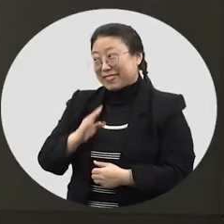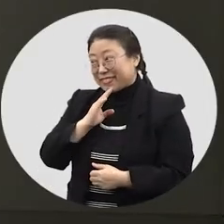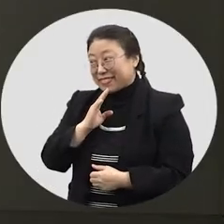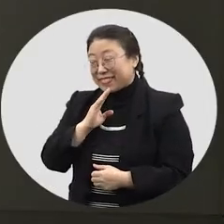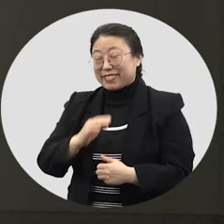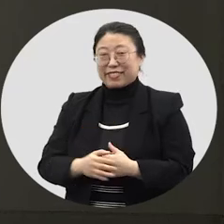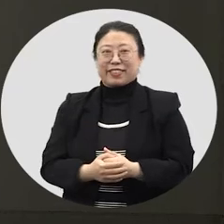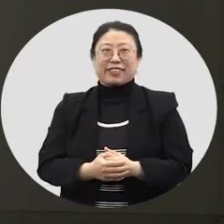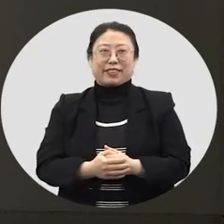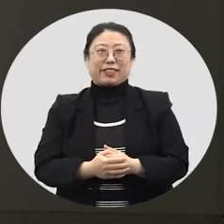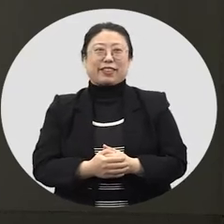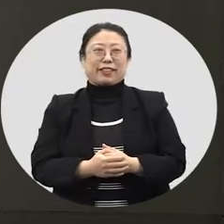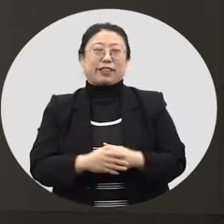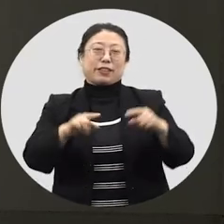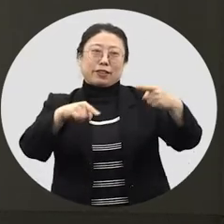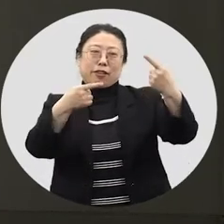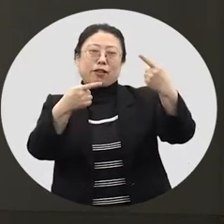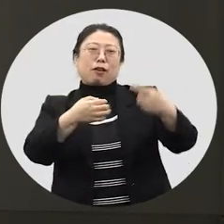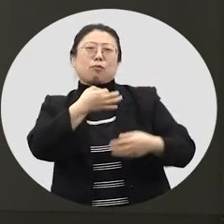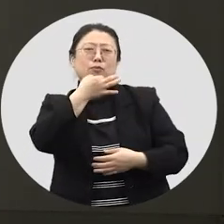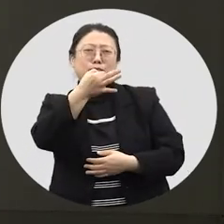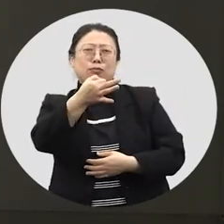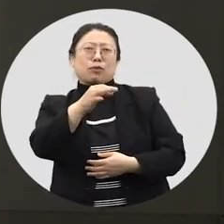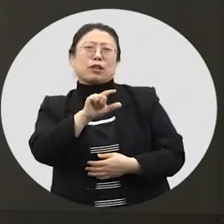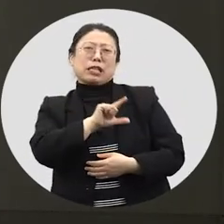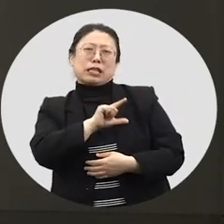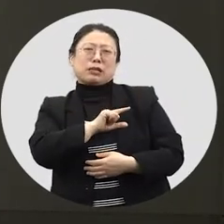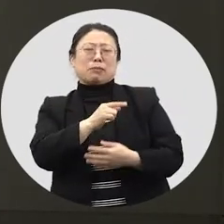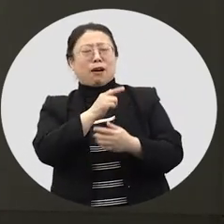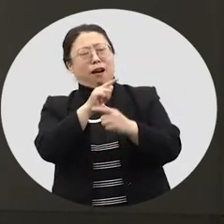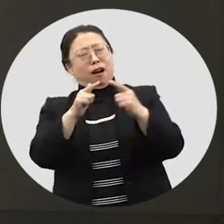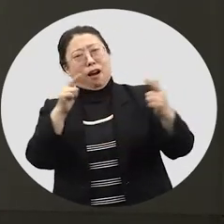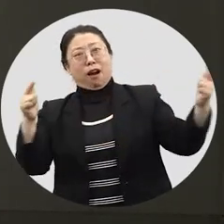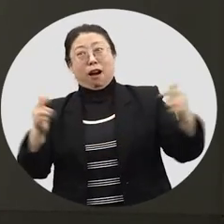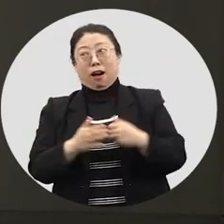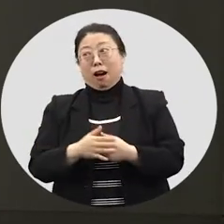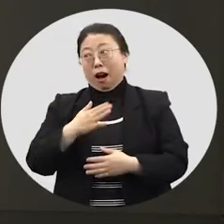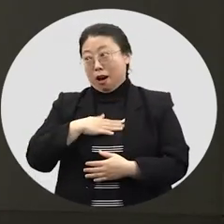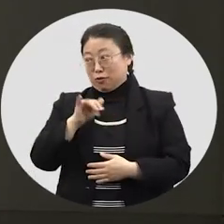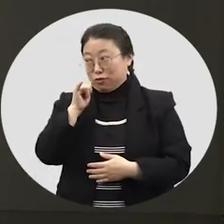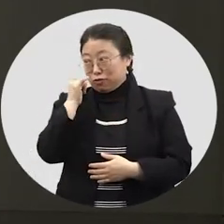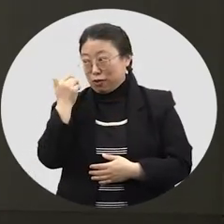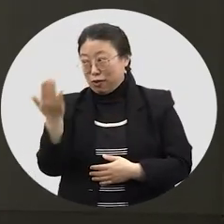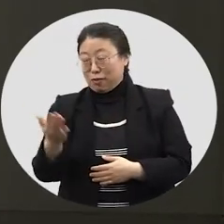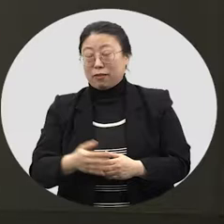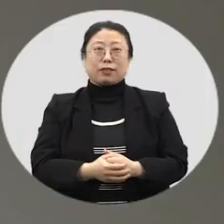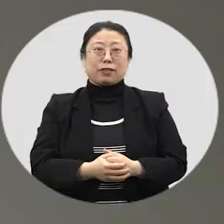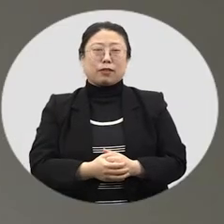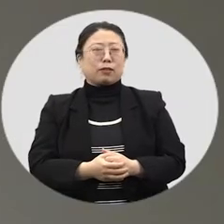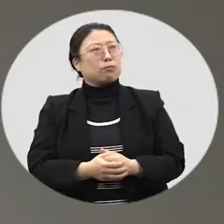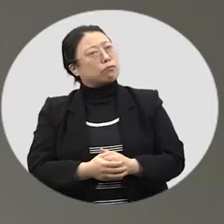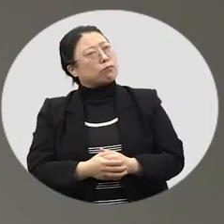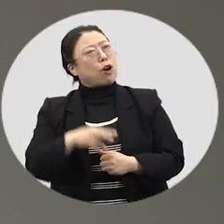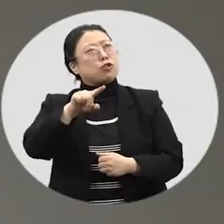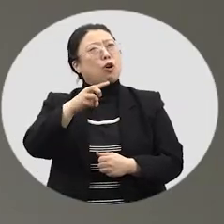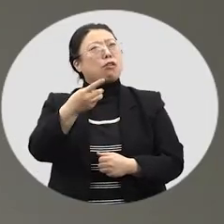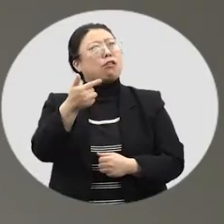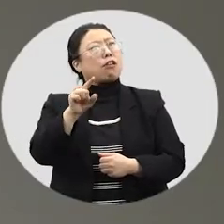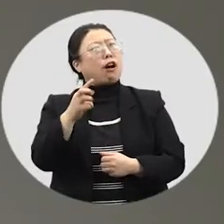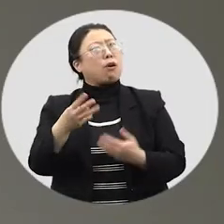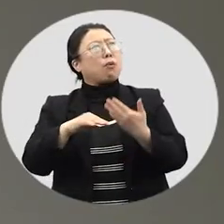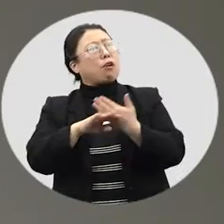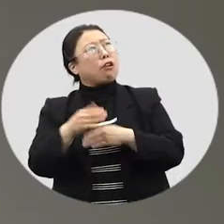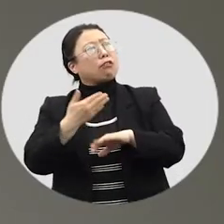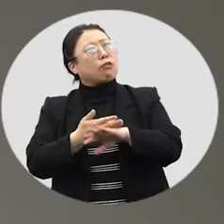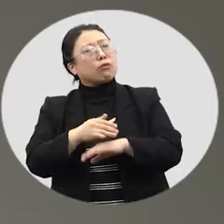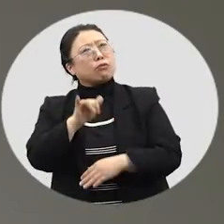그럴까요? 사실 설날을 부르는 명칭이 매우 다양한데 누리다른 알고 있는 게 있나요? 설날이라는